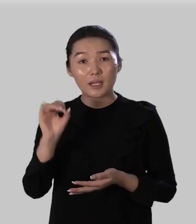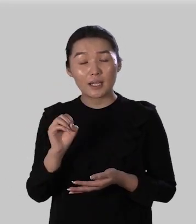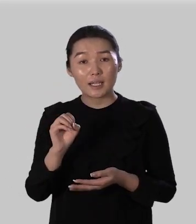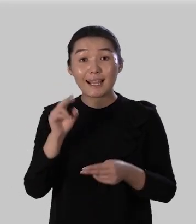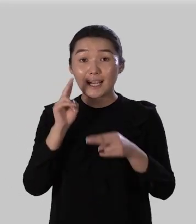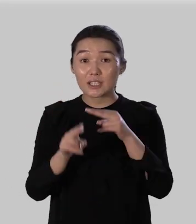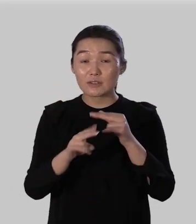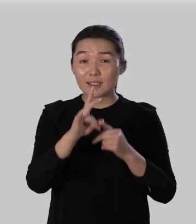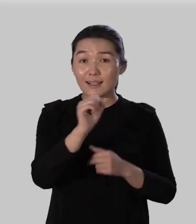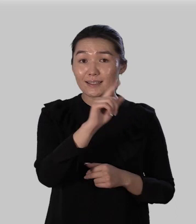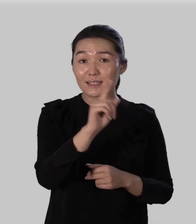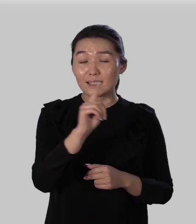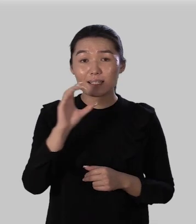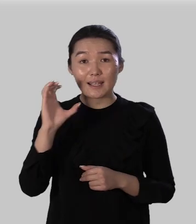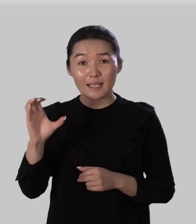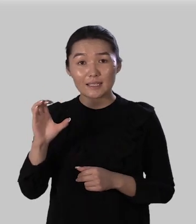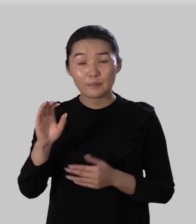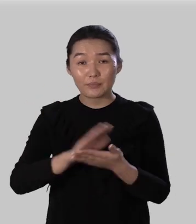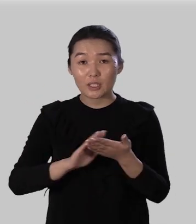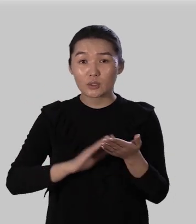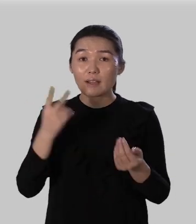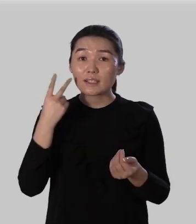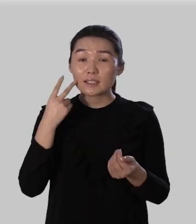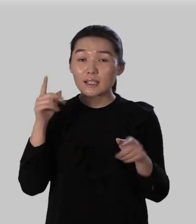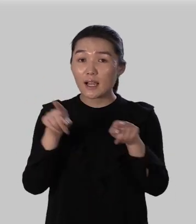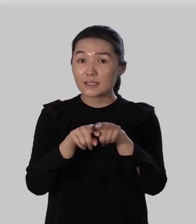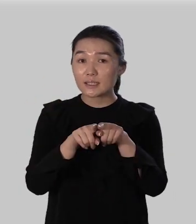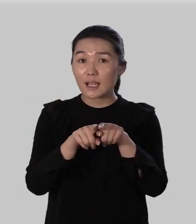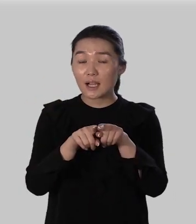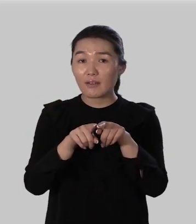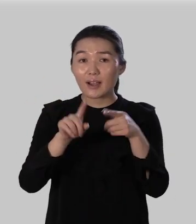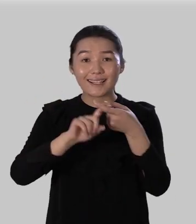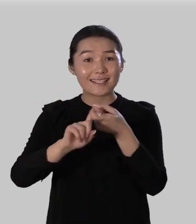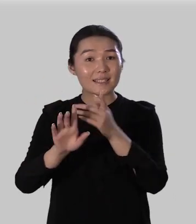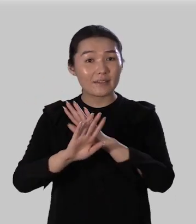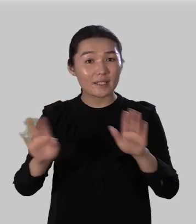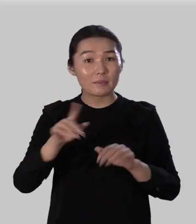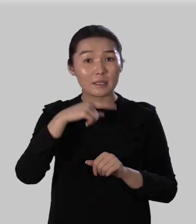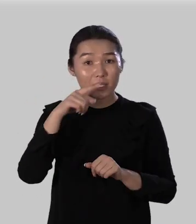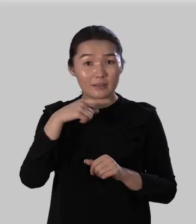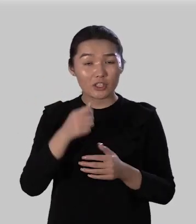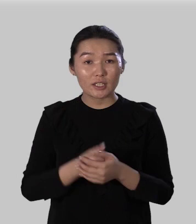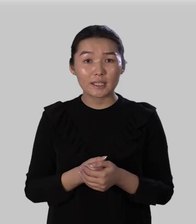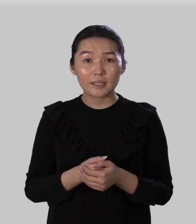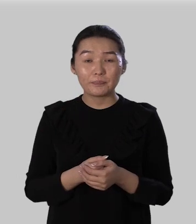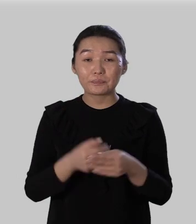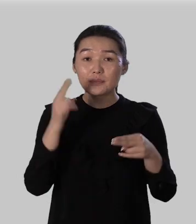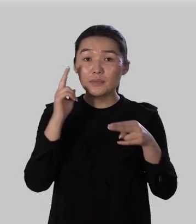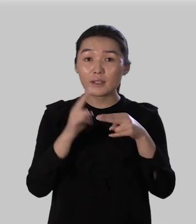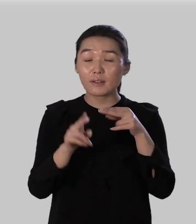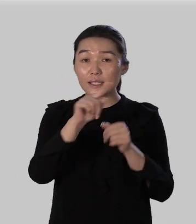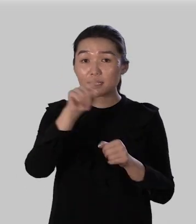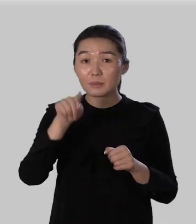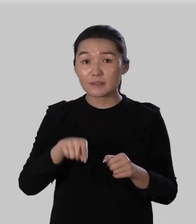оканчивающихся на ЗС пишется всегда одинаково независимо от произношения в конце